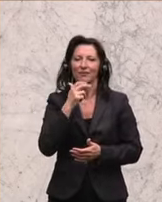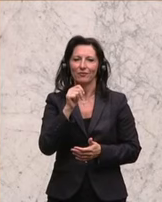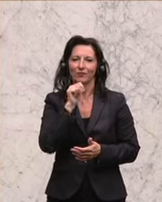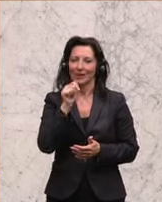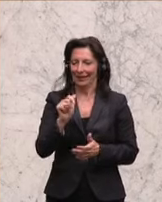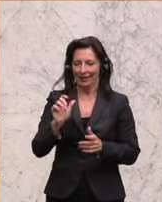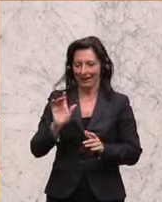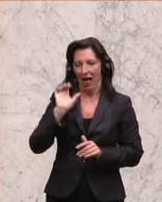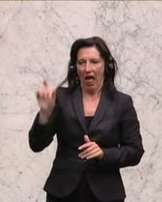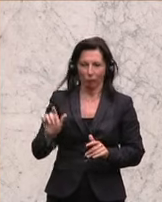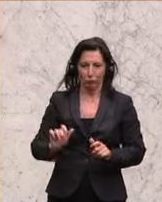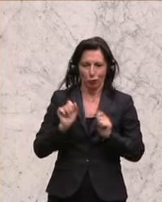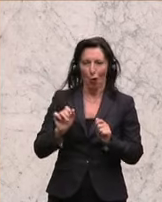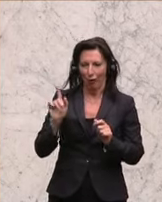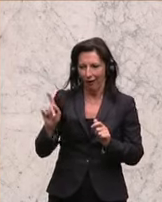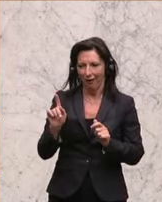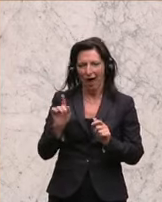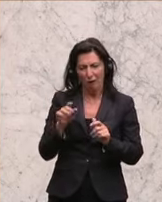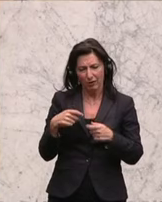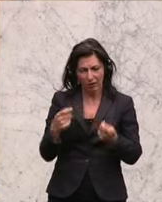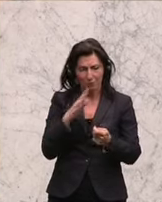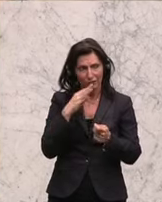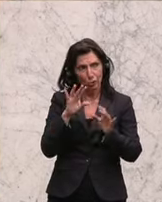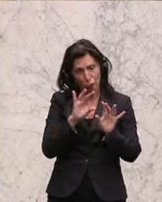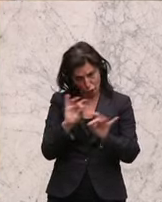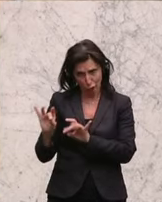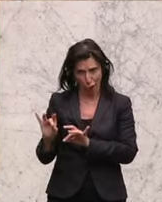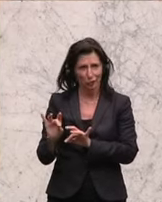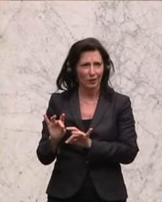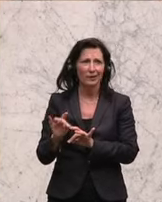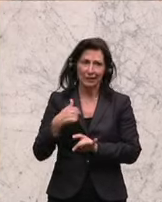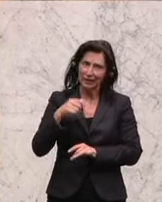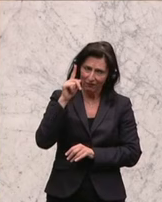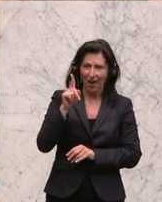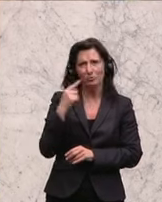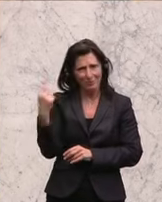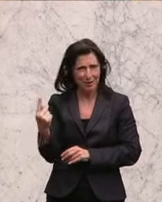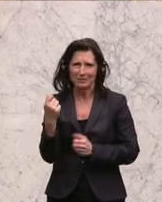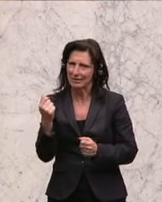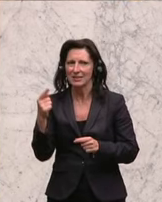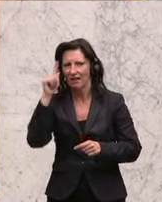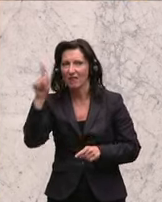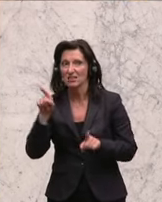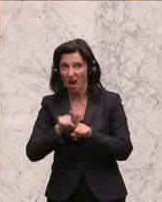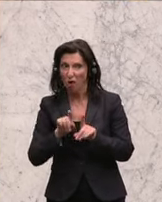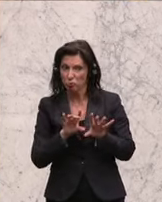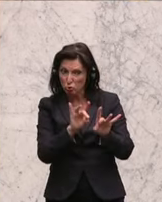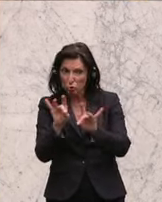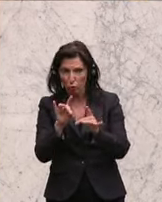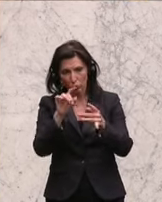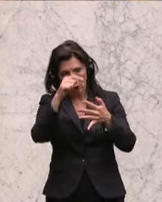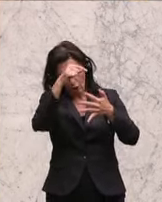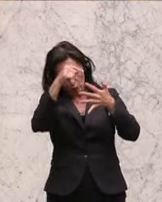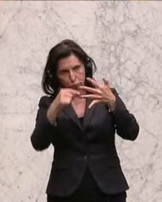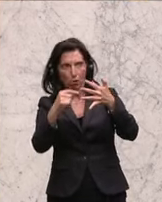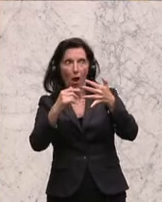ansteht. Aber ich weiß, und Sie wissen das sicher aus, auch diese To-Do-Liste ist groß.